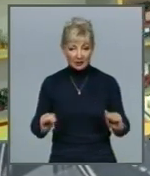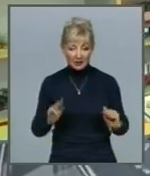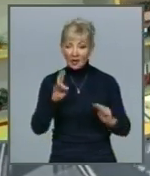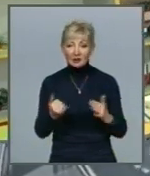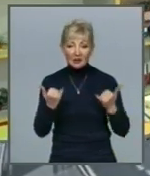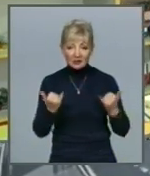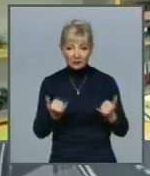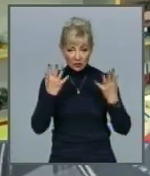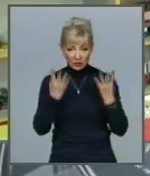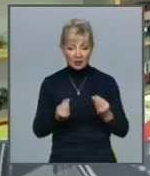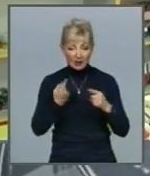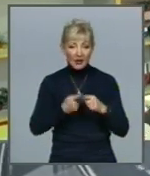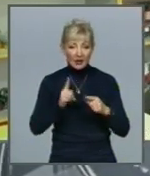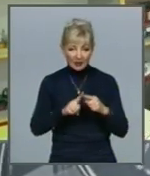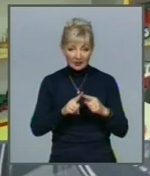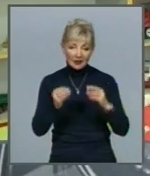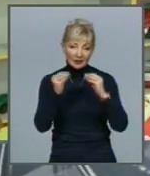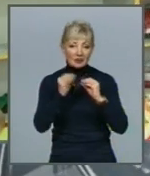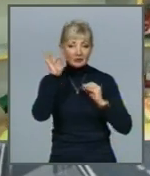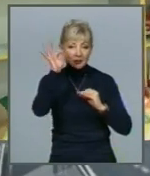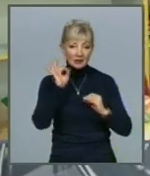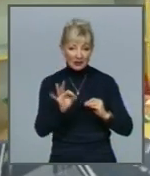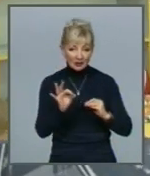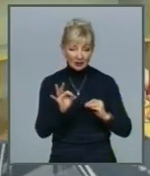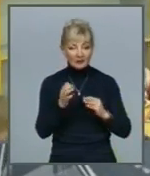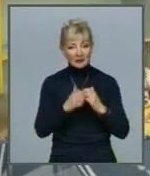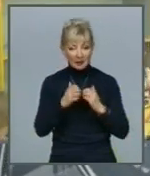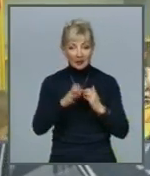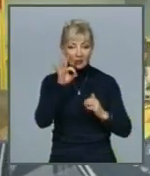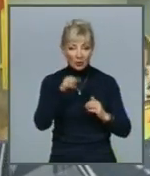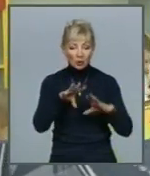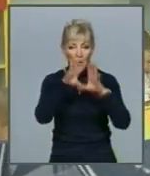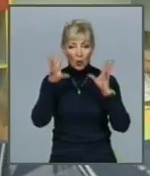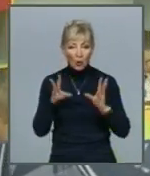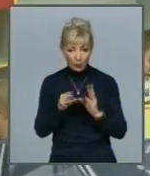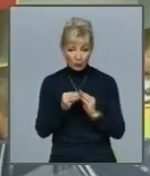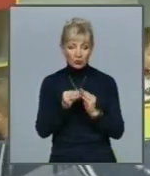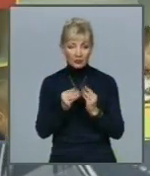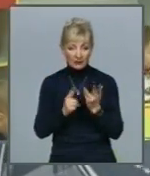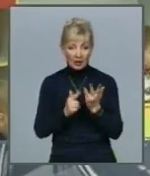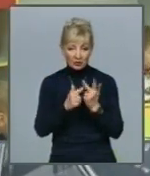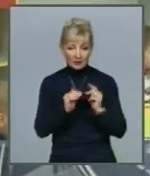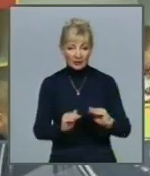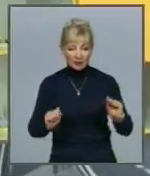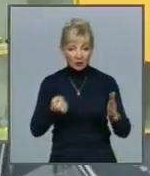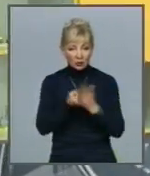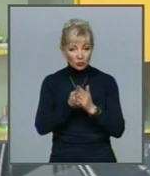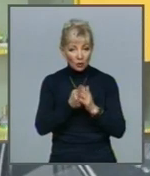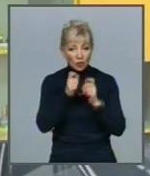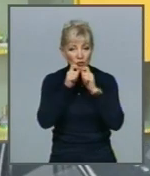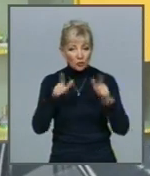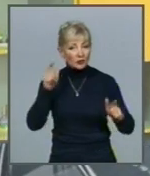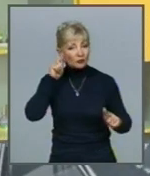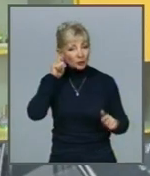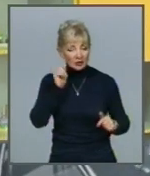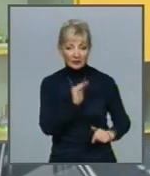сьогоднішній день це складає 10% в середньому від загальної кількості дітей дошкільного віку в садочках Для того,